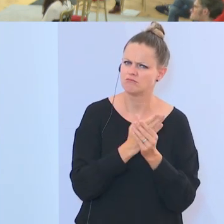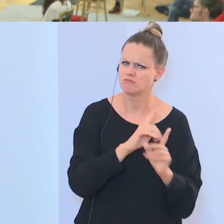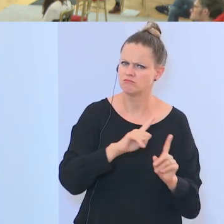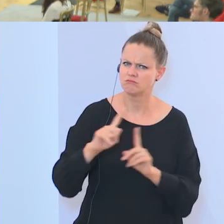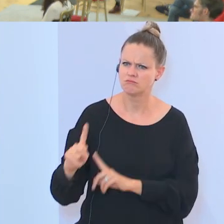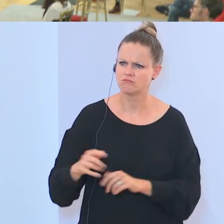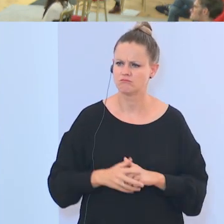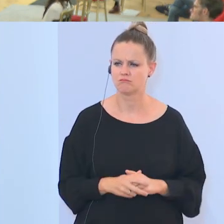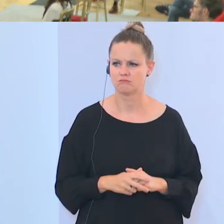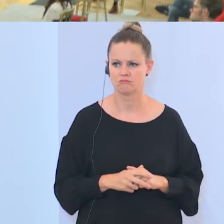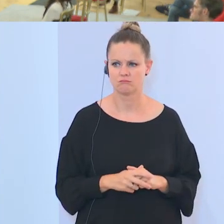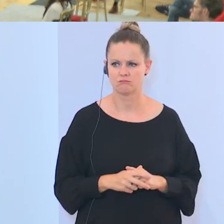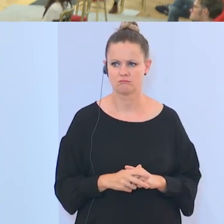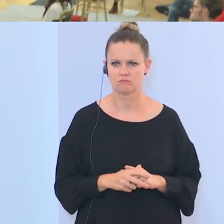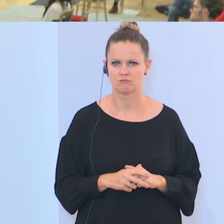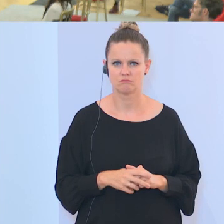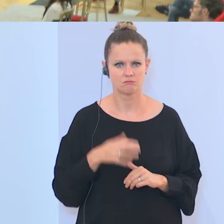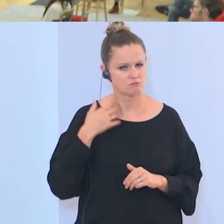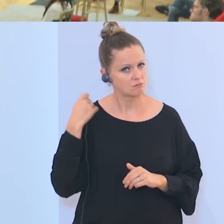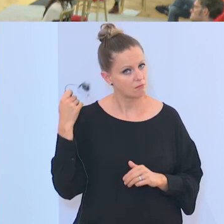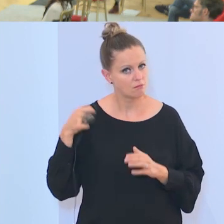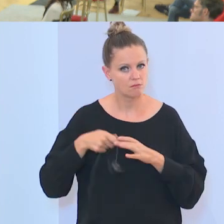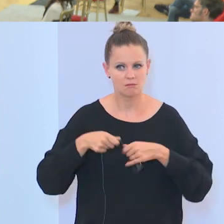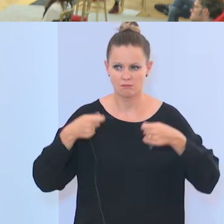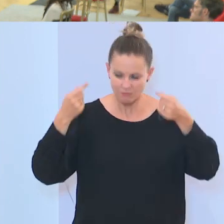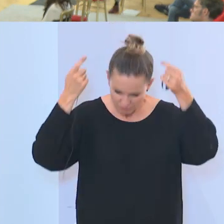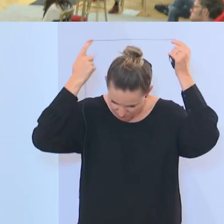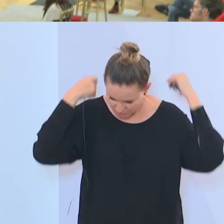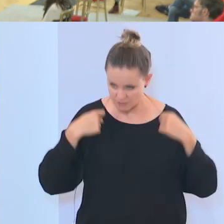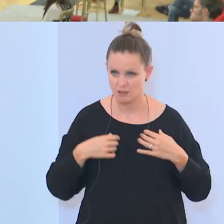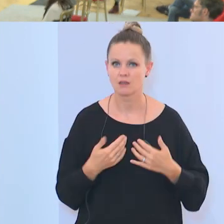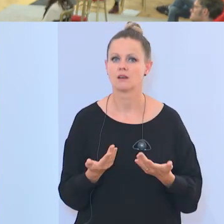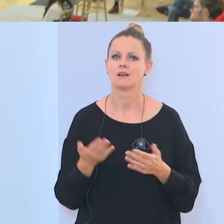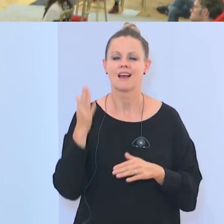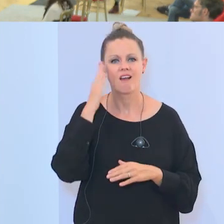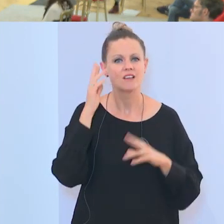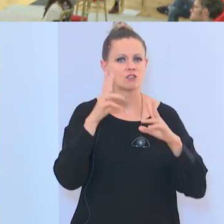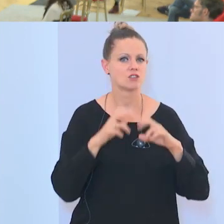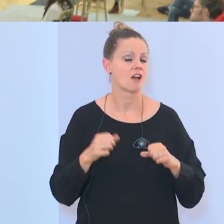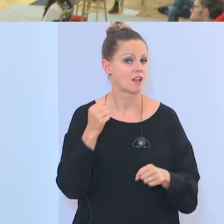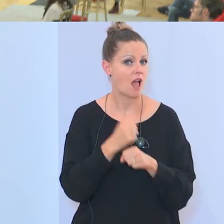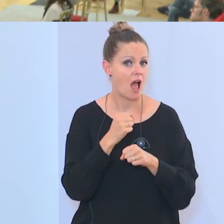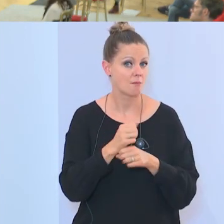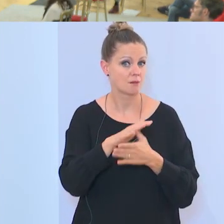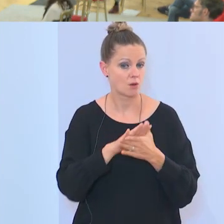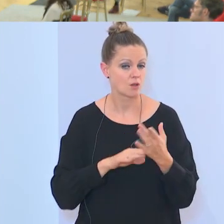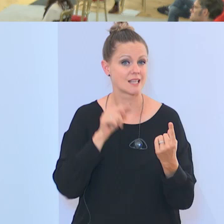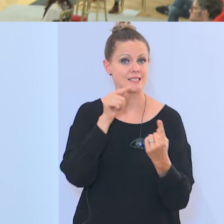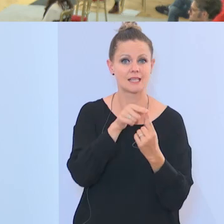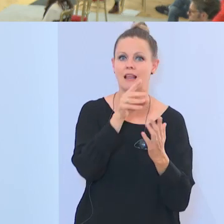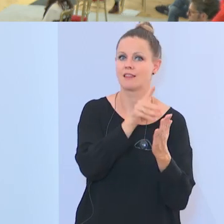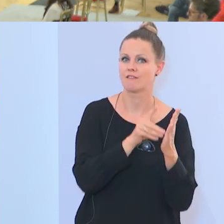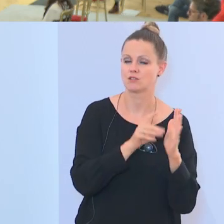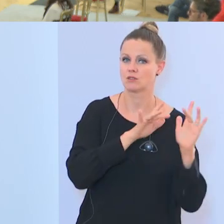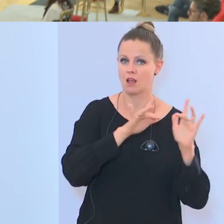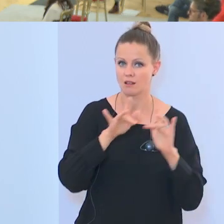beginnt die Observatory going to start working? Now, we are announcing